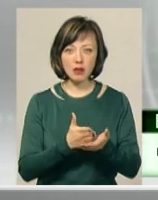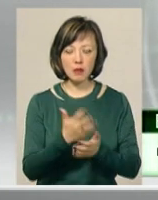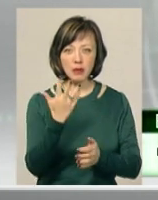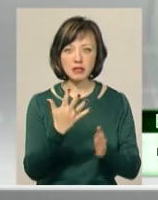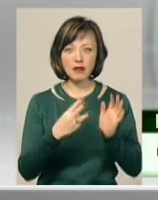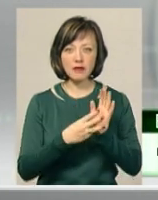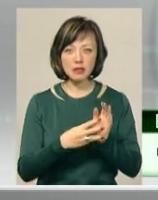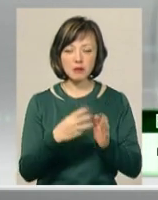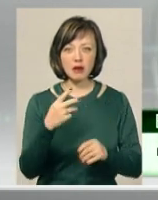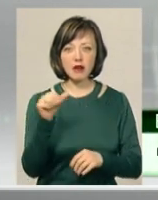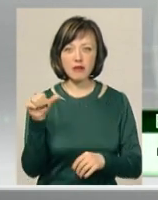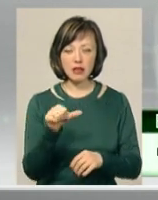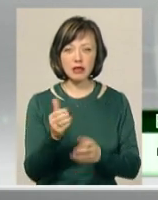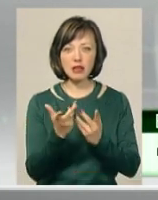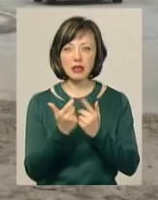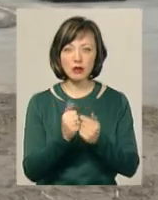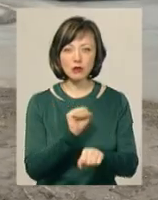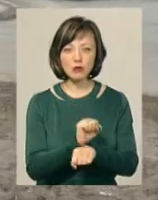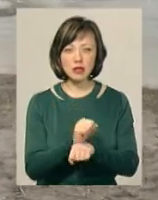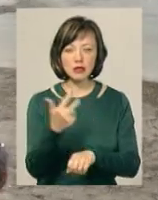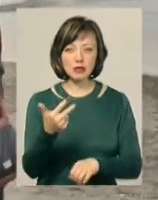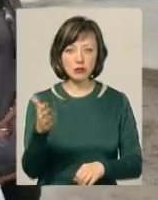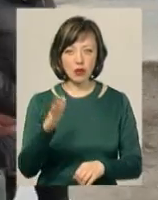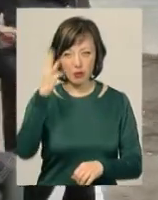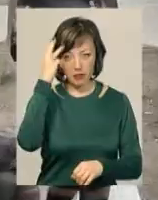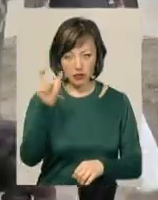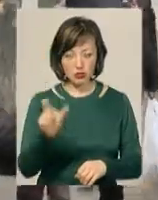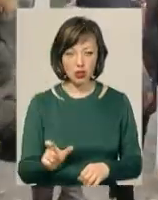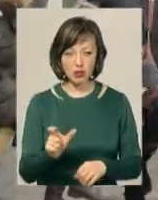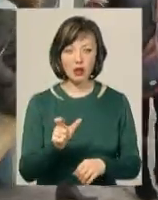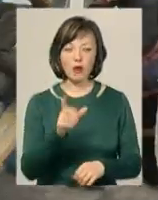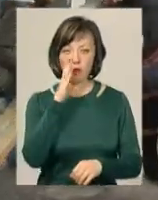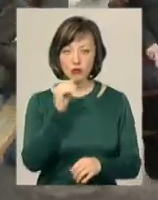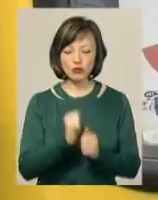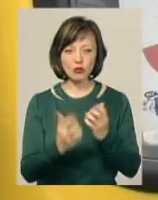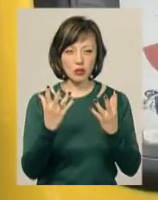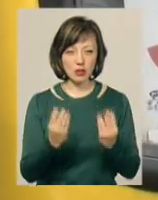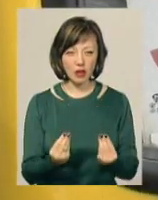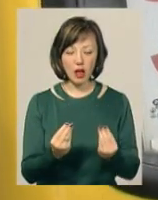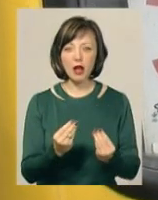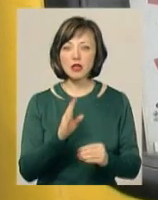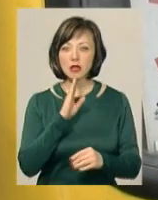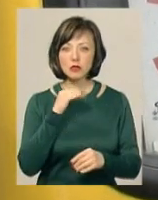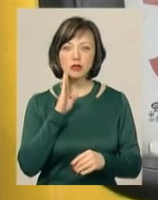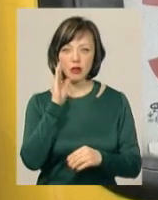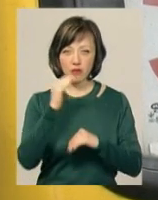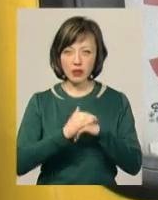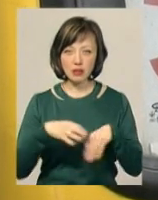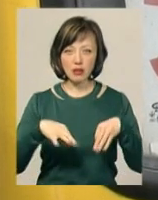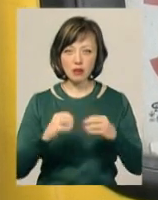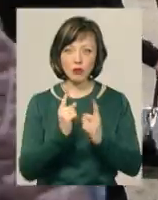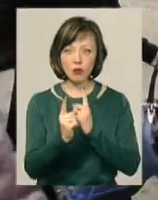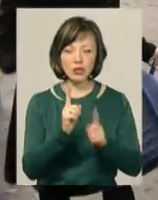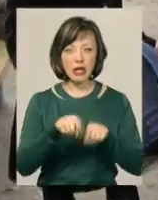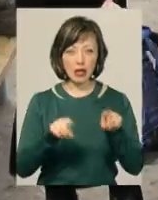хвилин. Кількість зупинок 30. Хмельничанка Надія тридцяткою користується щодня. Жінка запевняє, зранку та вечері транспорт